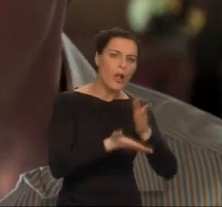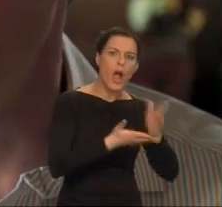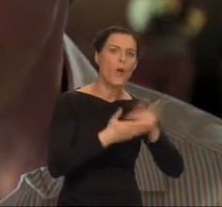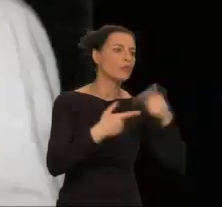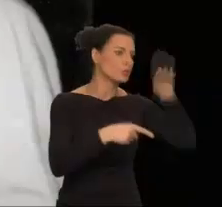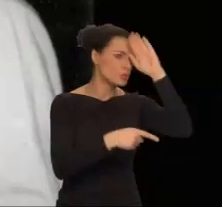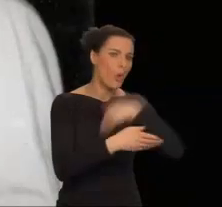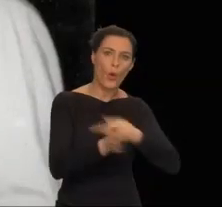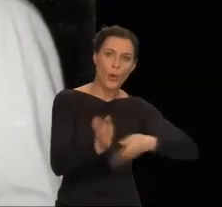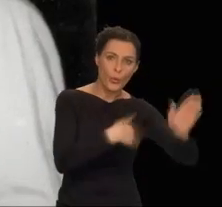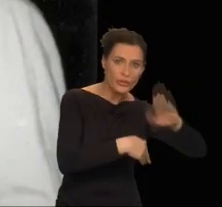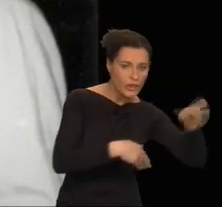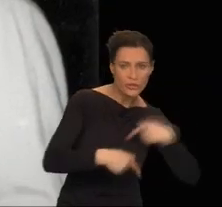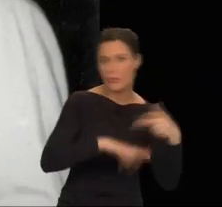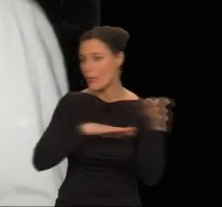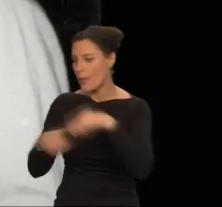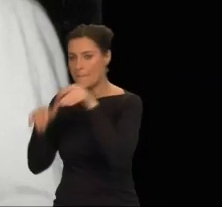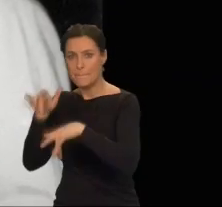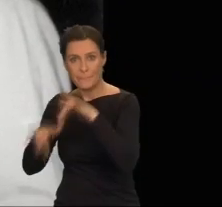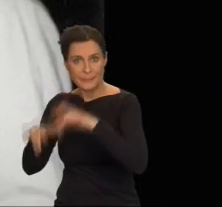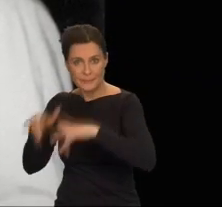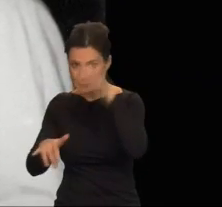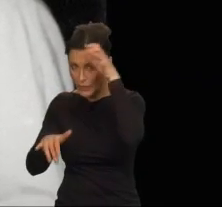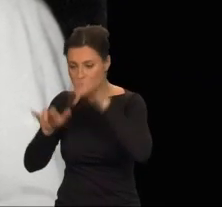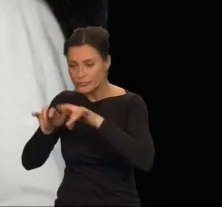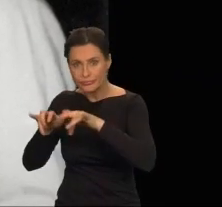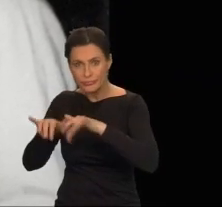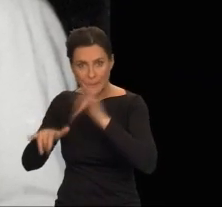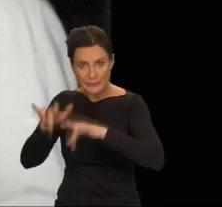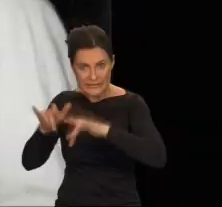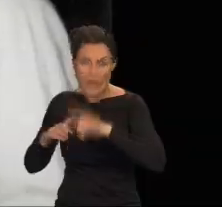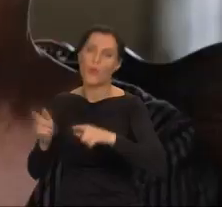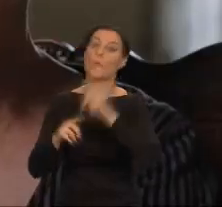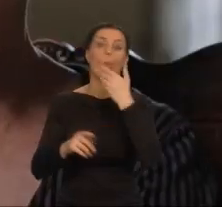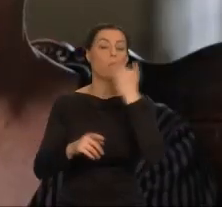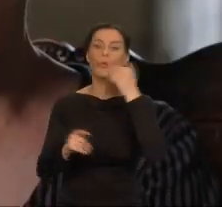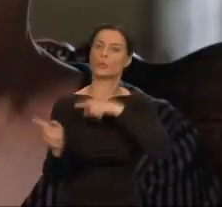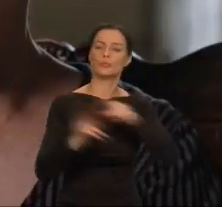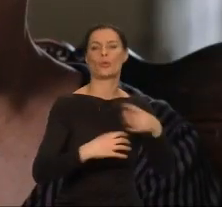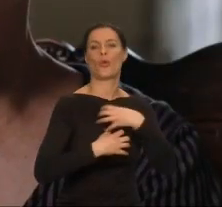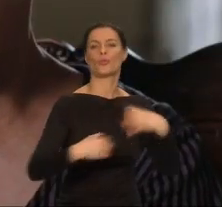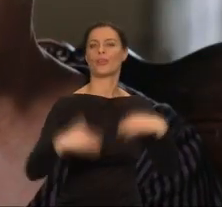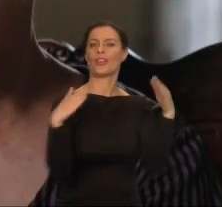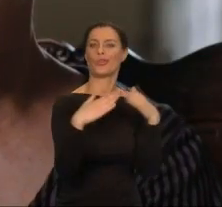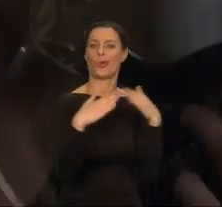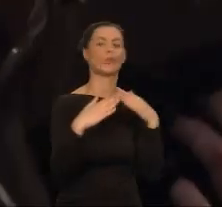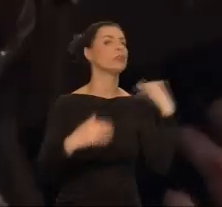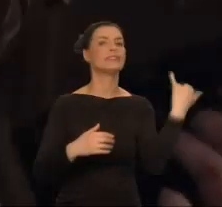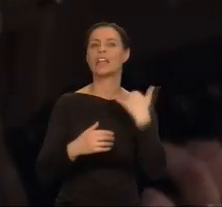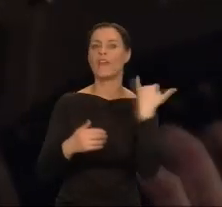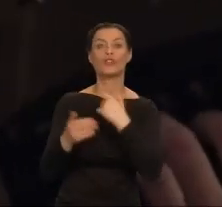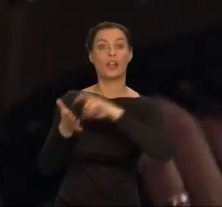nas z domu, potem pisała, a po południu była gospodynią. Zamykała się w swoim gabinecie.